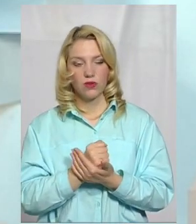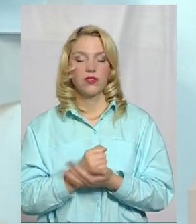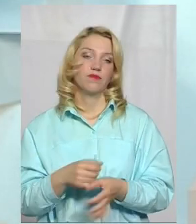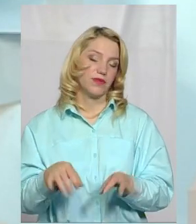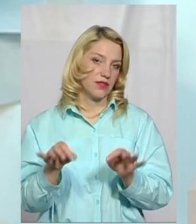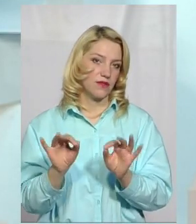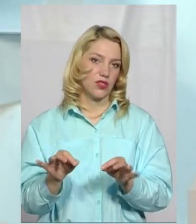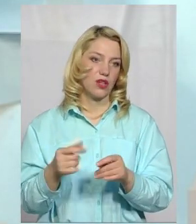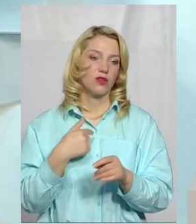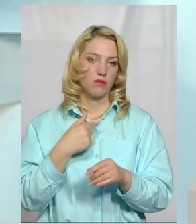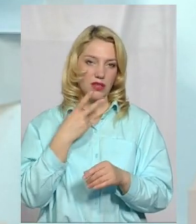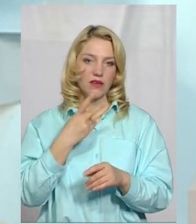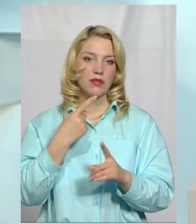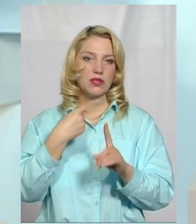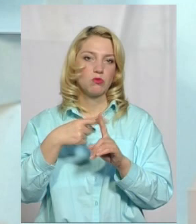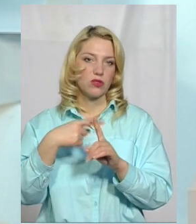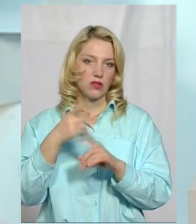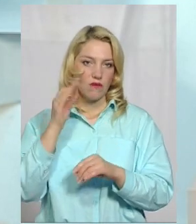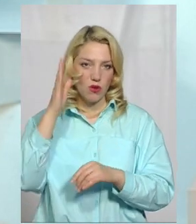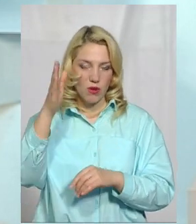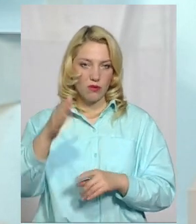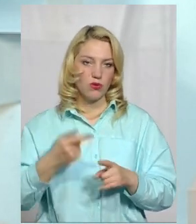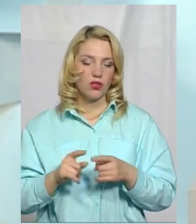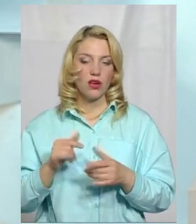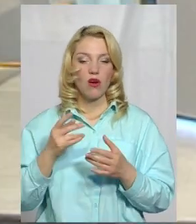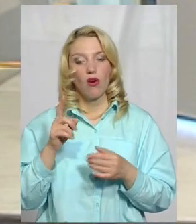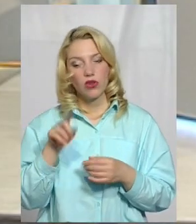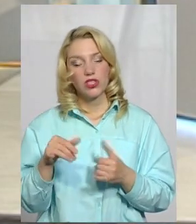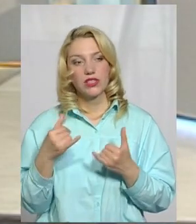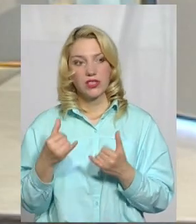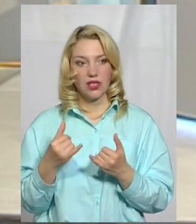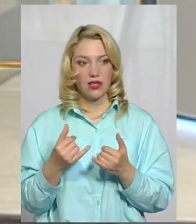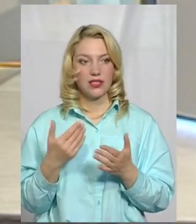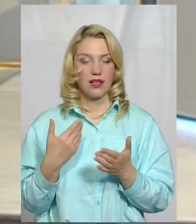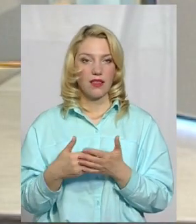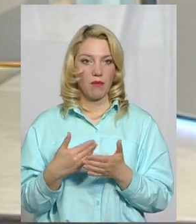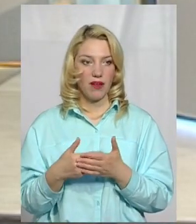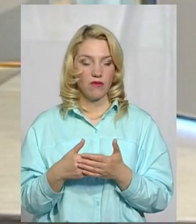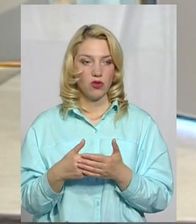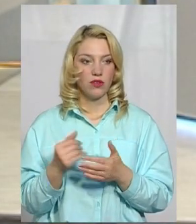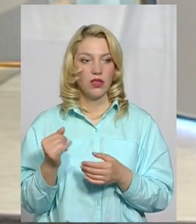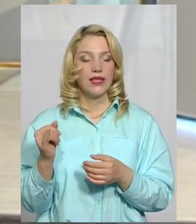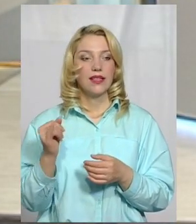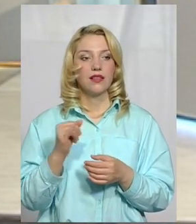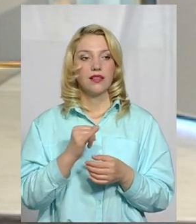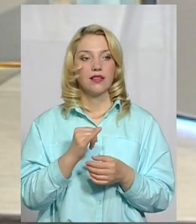Звичайно. Ми з оптимізмом дивимося у майбутнє. Так, хоча зараз поки що, напевно, і...